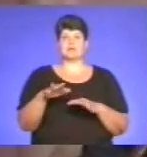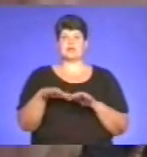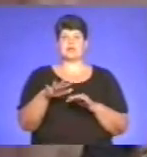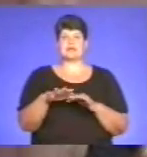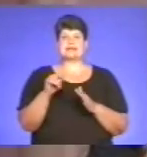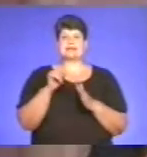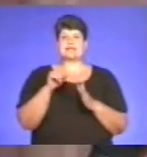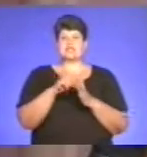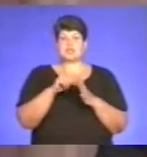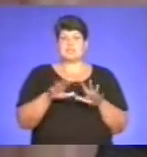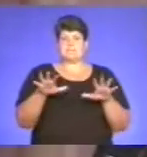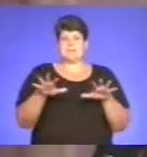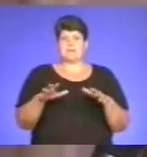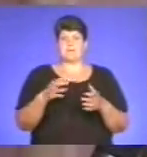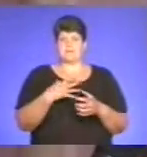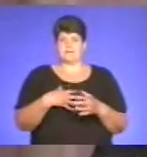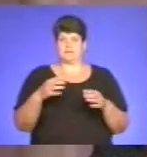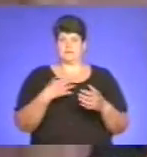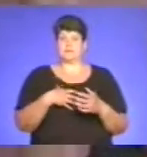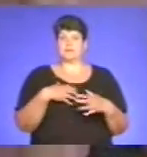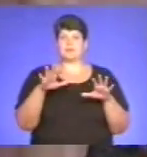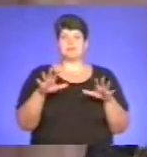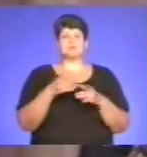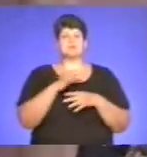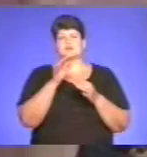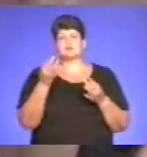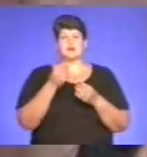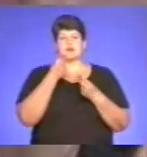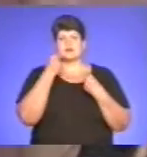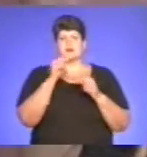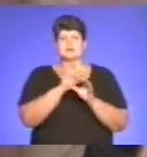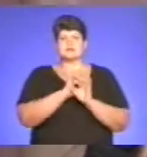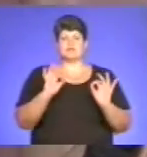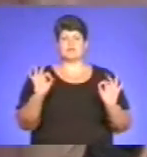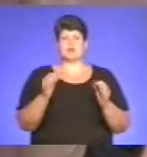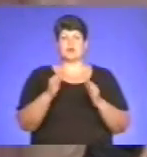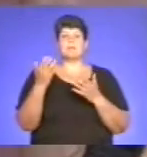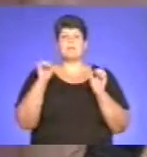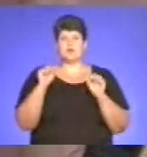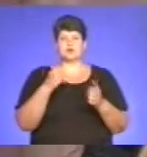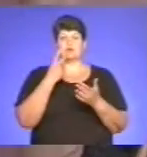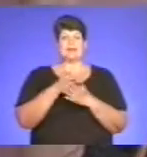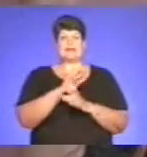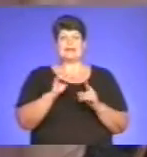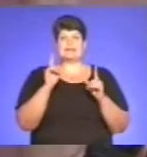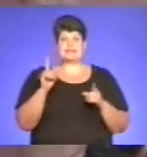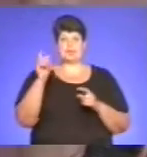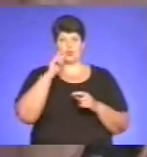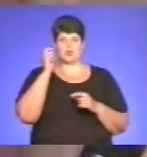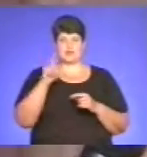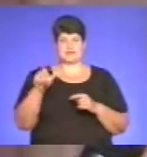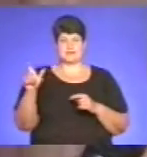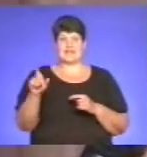значиме місце. Адже в нас одні з гарніших колекцій, які можемо показати не тільки українцям, а й європейцям.